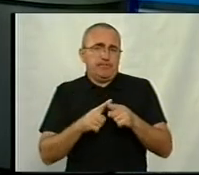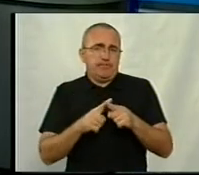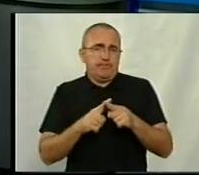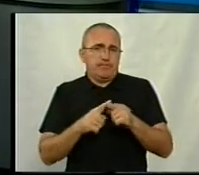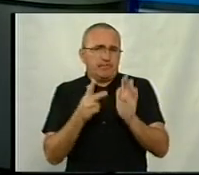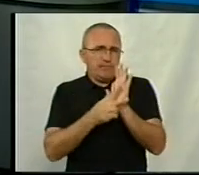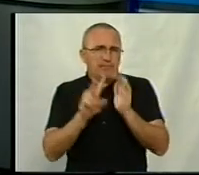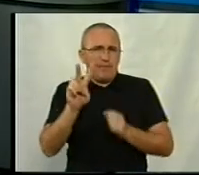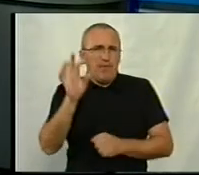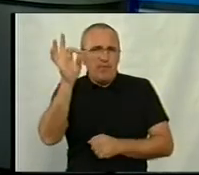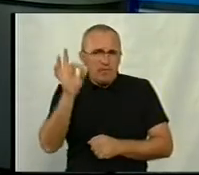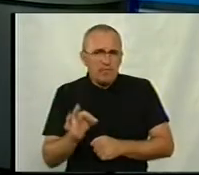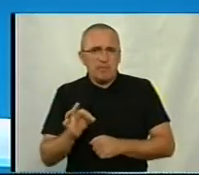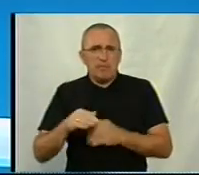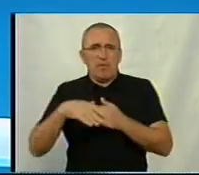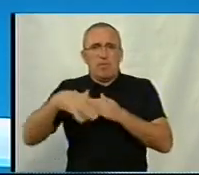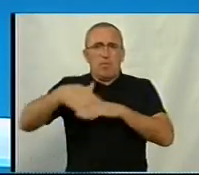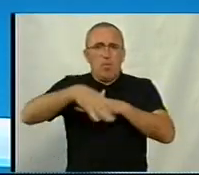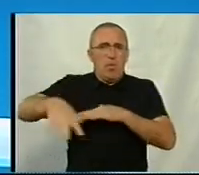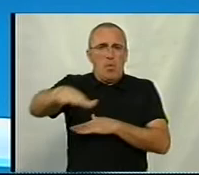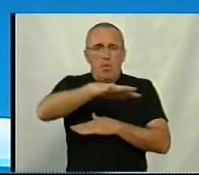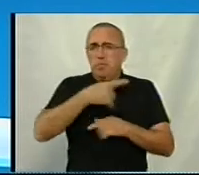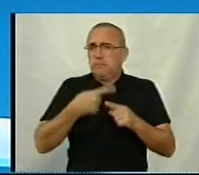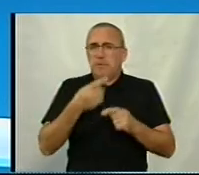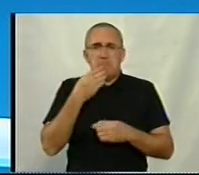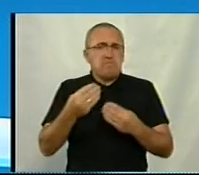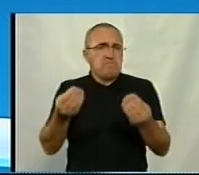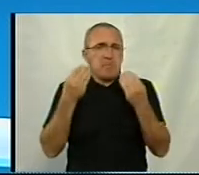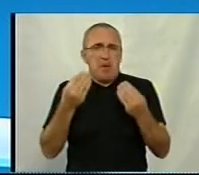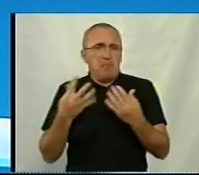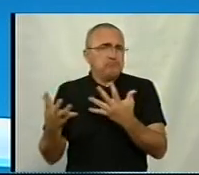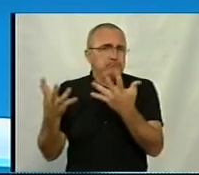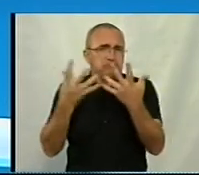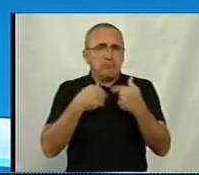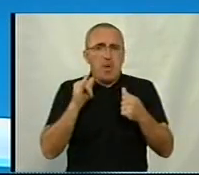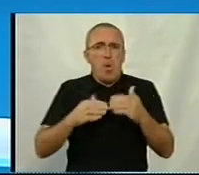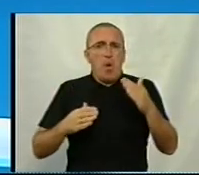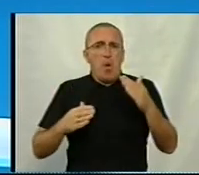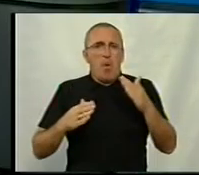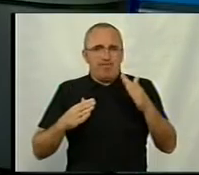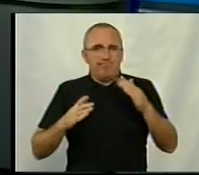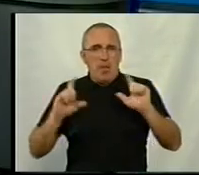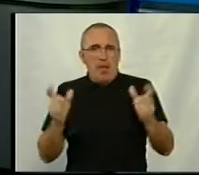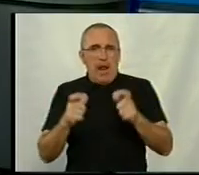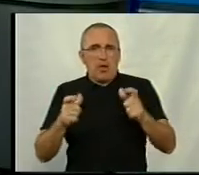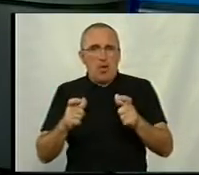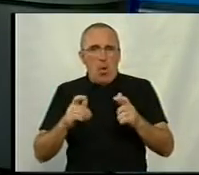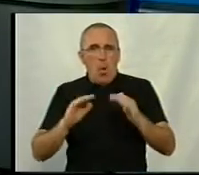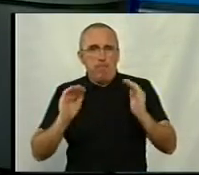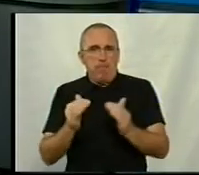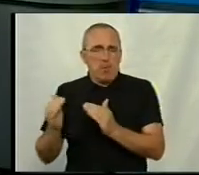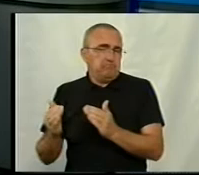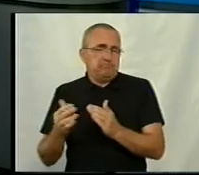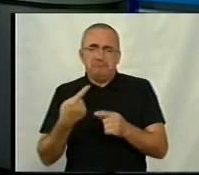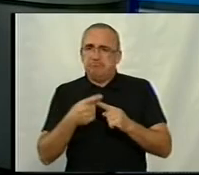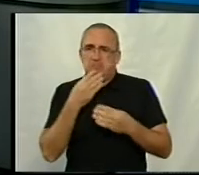82 відсотки зовнішній експозиції – це абсолютно прекрасний показник в умовах карантинних обмежень, тобто люди сподіваються, що це